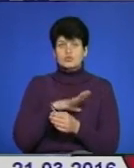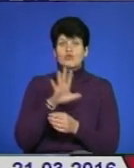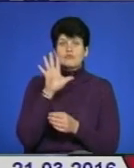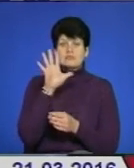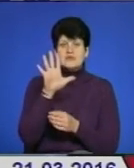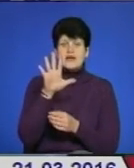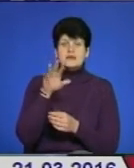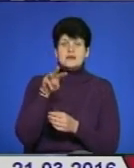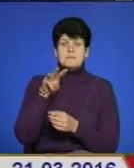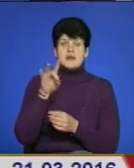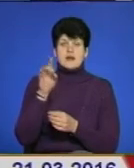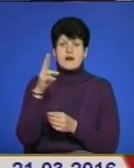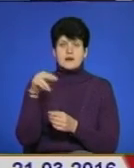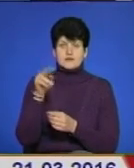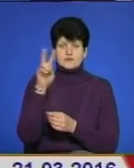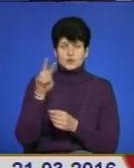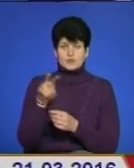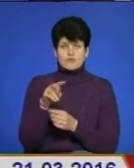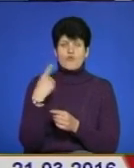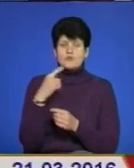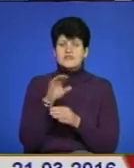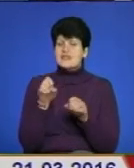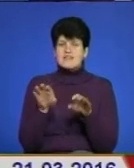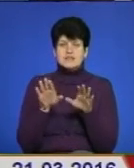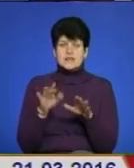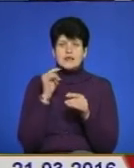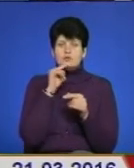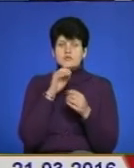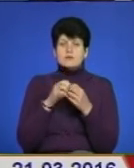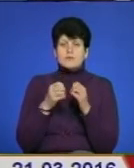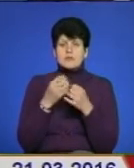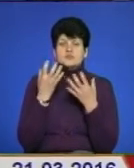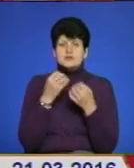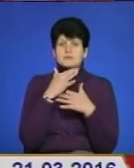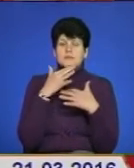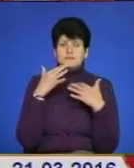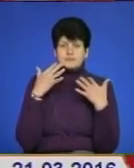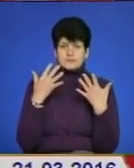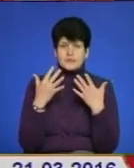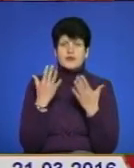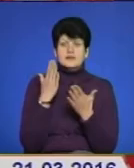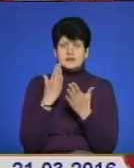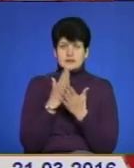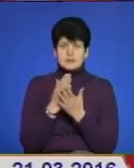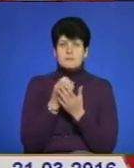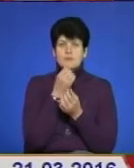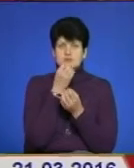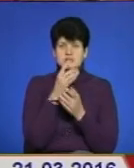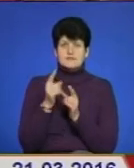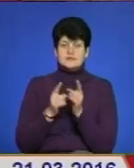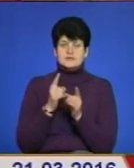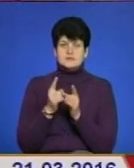мільярдів доларів. В області невирішених економічних проблем ще багато. Проте є і позитивні зміни.